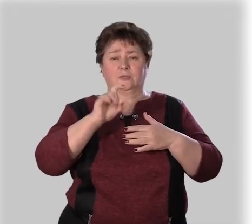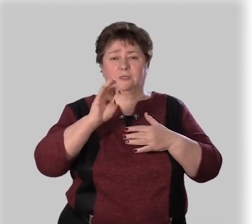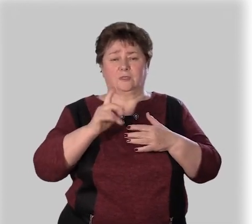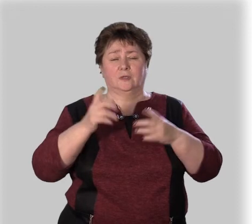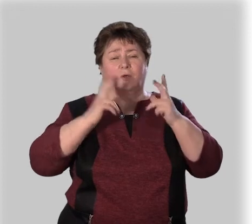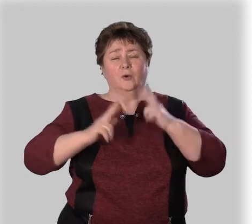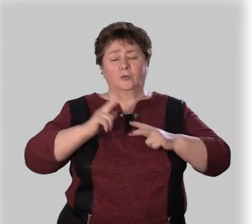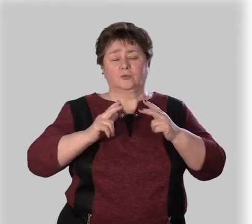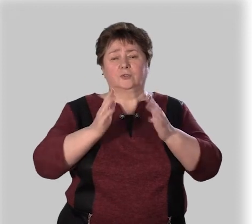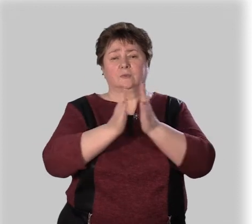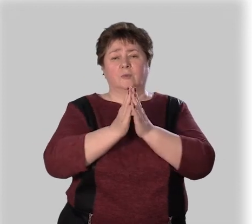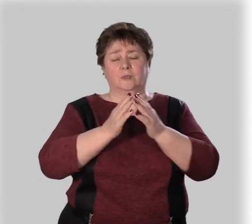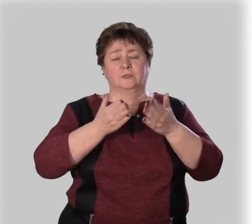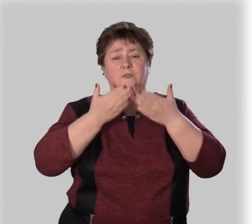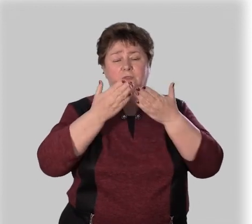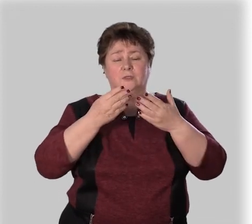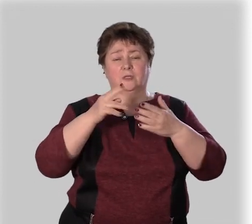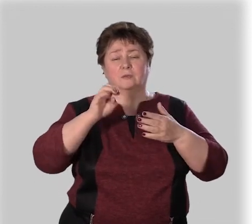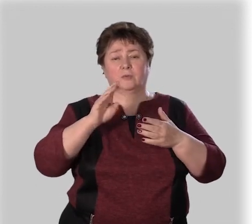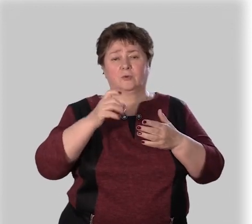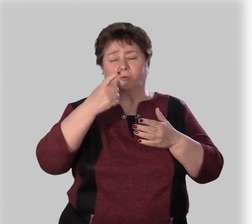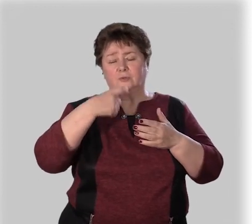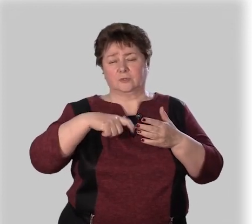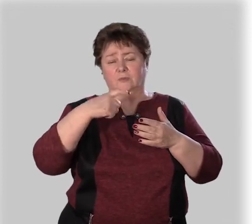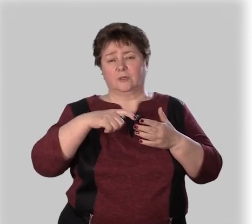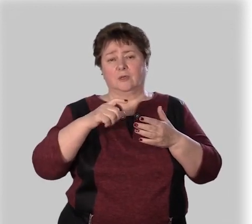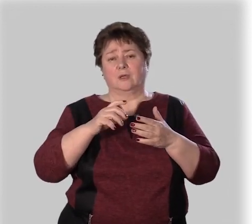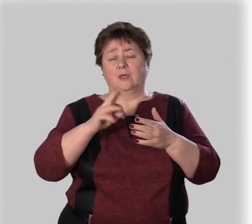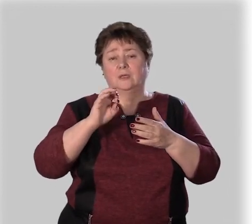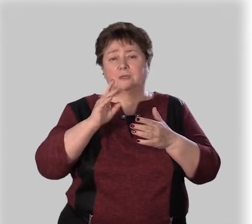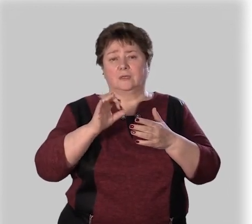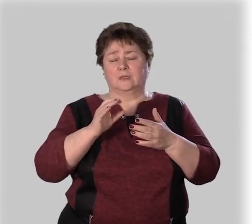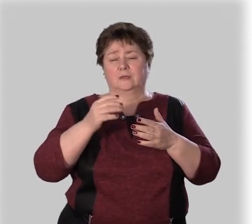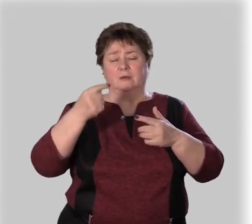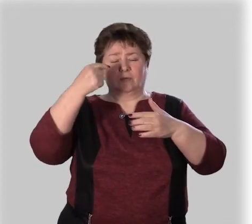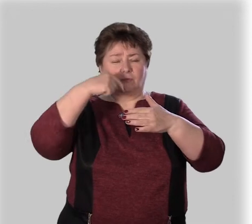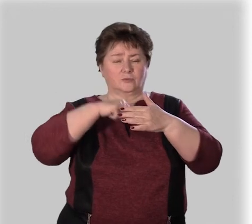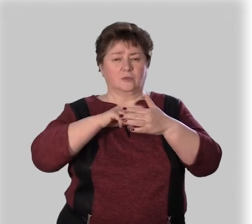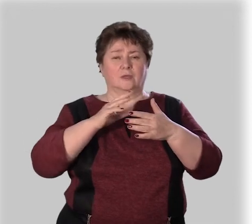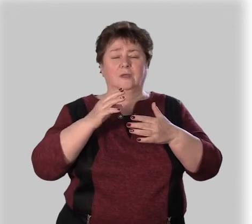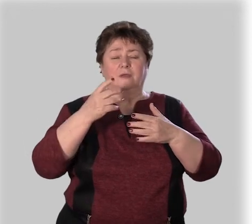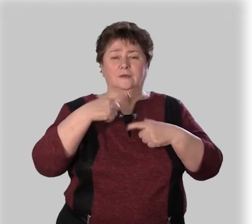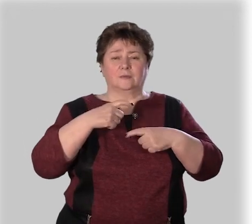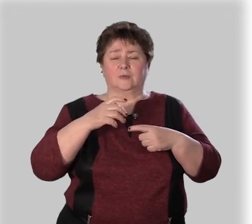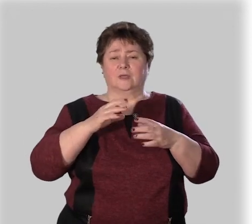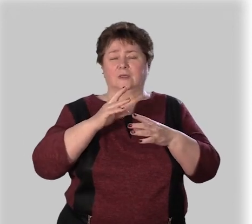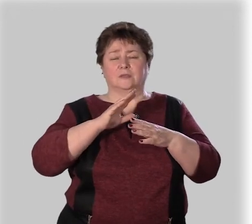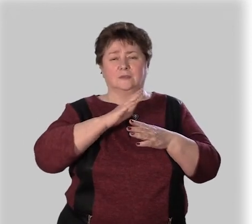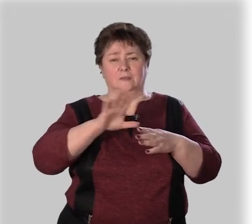попросил читать про себя Кира ушла в себя и не стала отвечать на вопросы